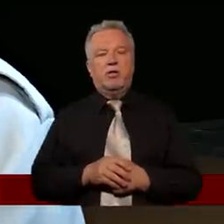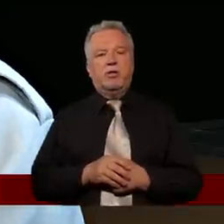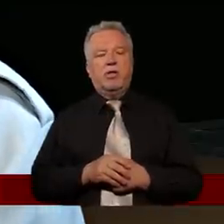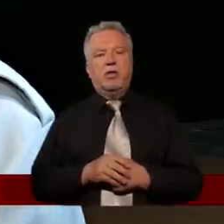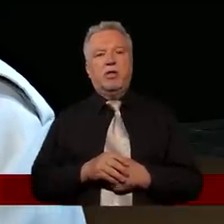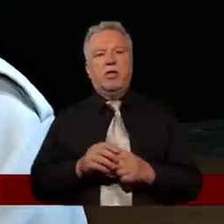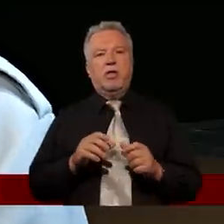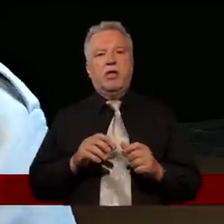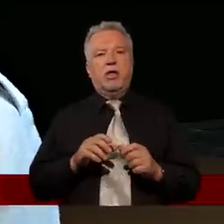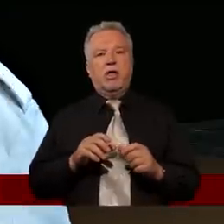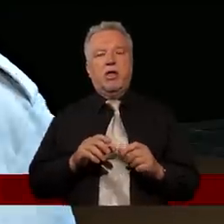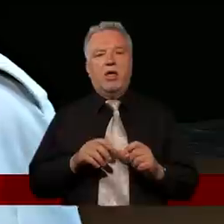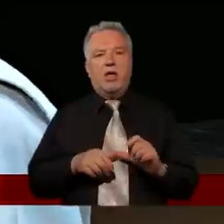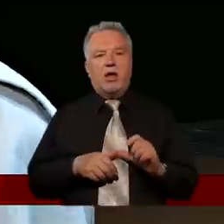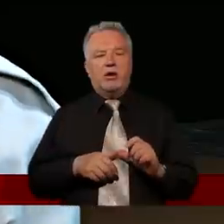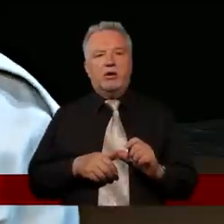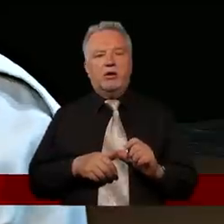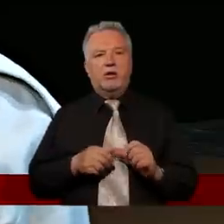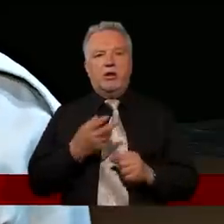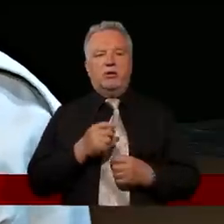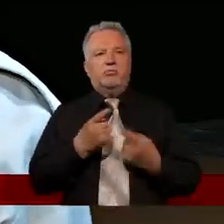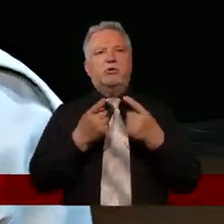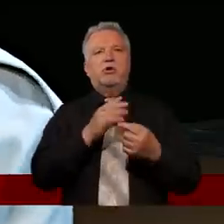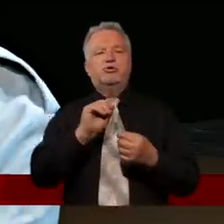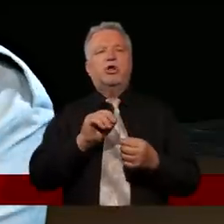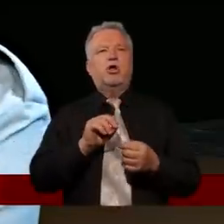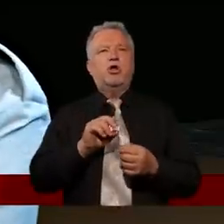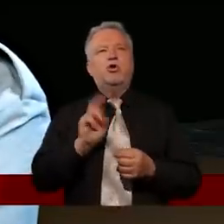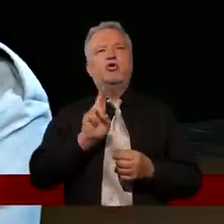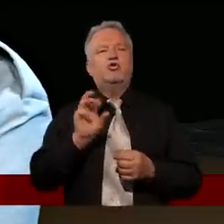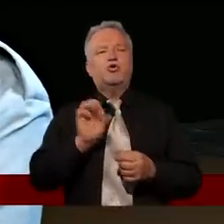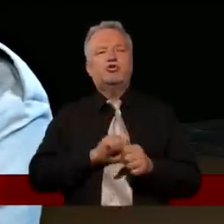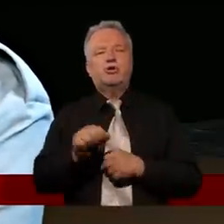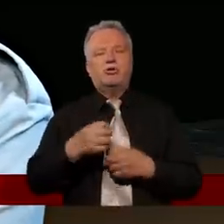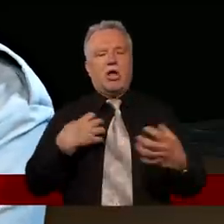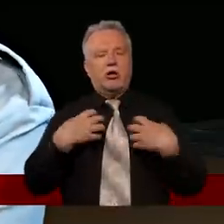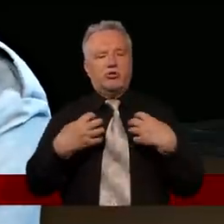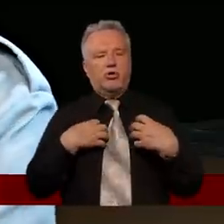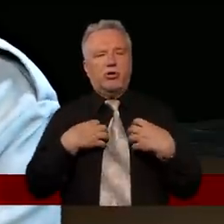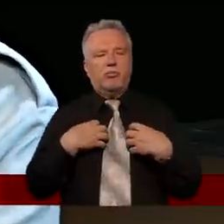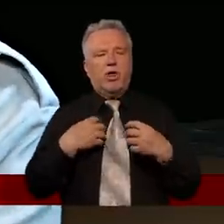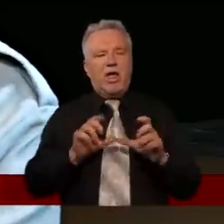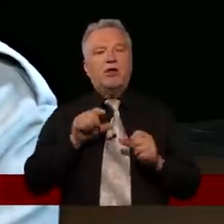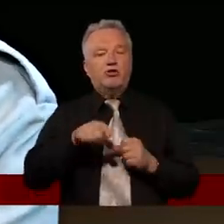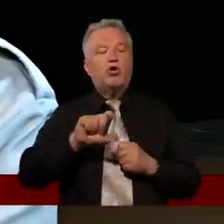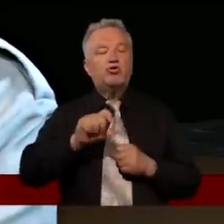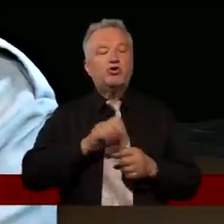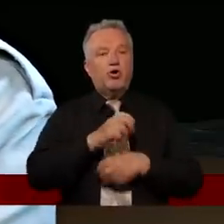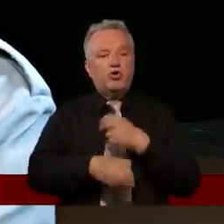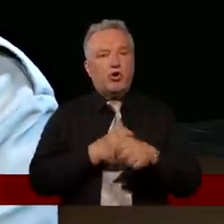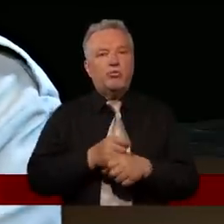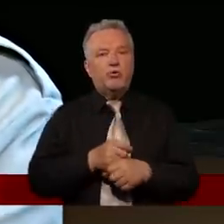wielkości, nie myślałem, że ktoś jest aktorem, ale docenione było to, co robił, a to, co robił, nie sprawiało, że on